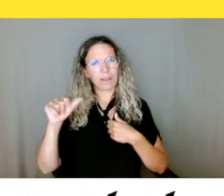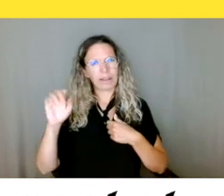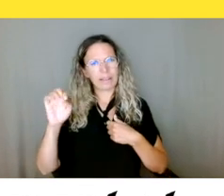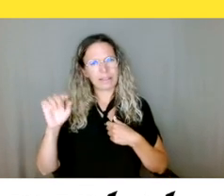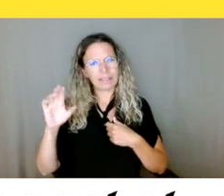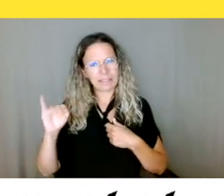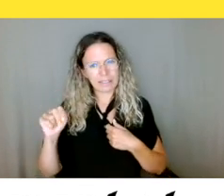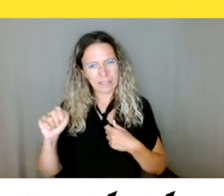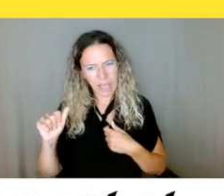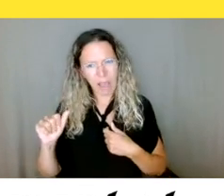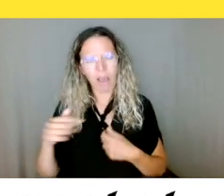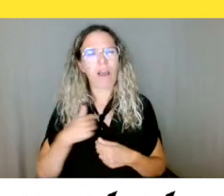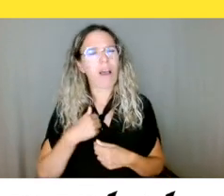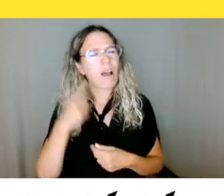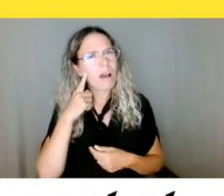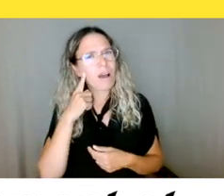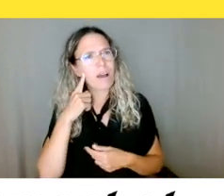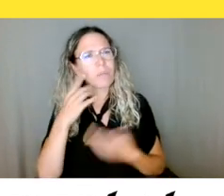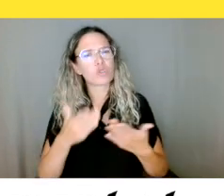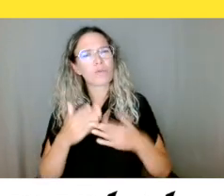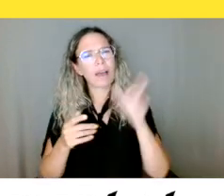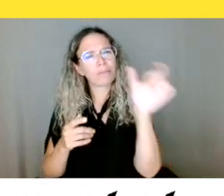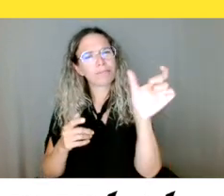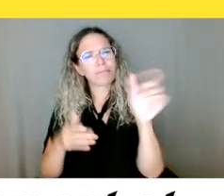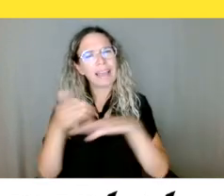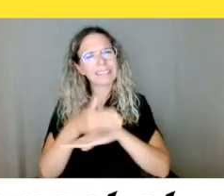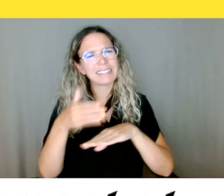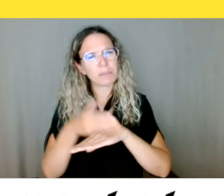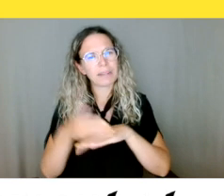des contacts. On peut leur écrire ou on peut leur téléphoner.